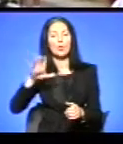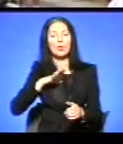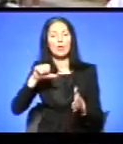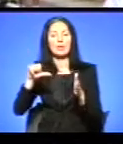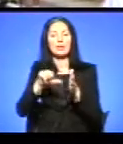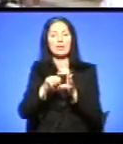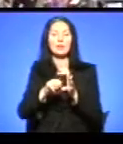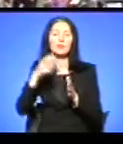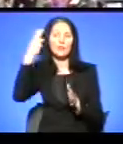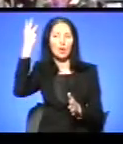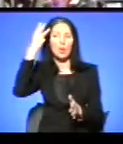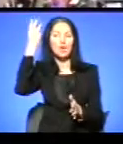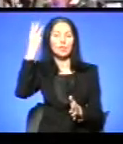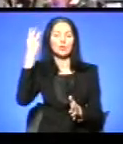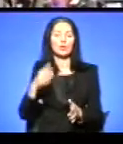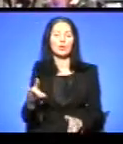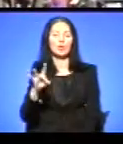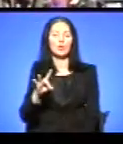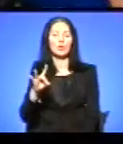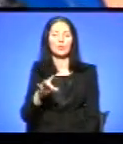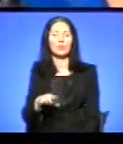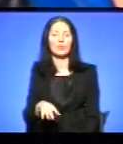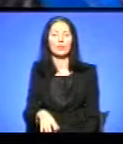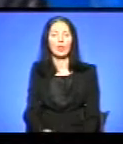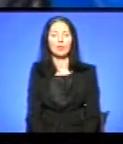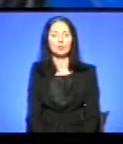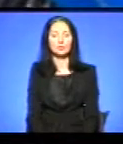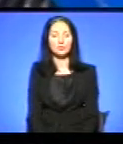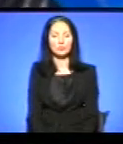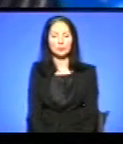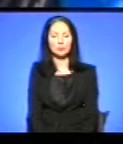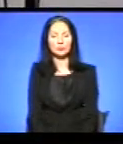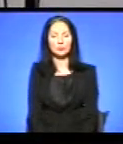Хмельниччини. Богдан Буденшук, Андрій Прокопів, новини.